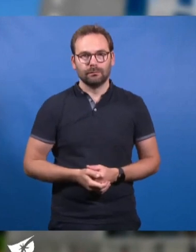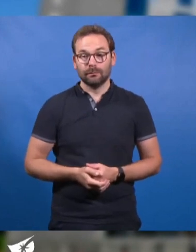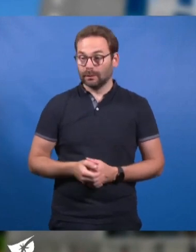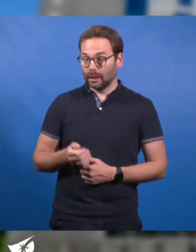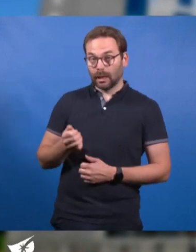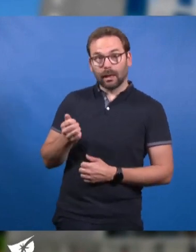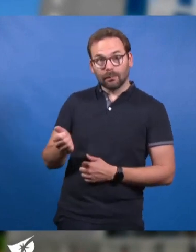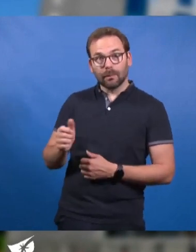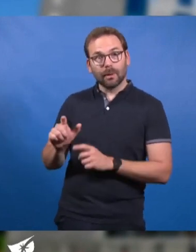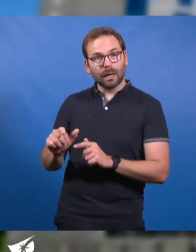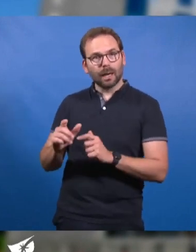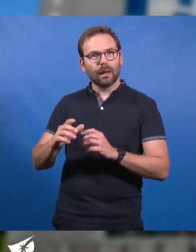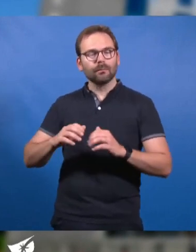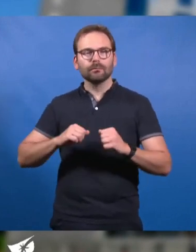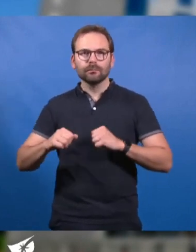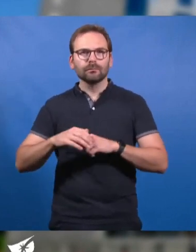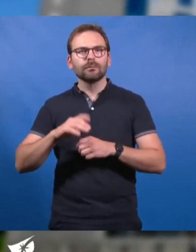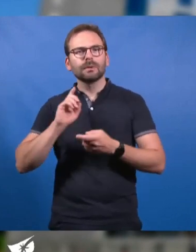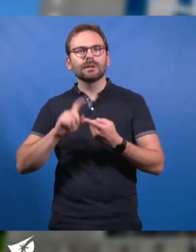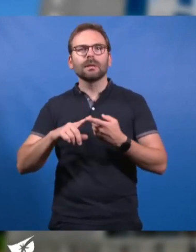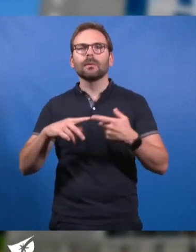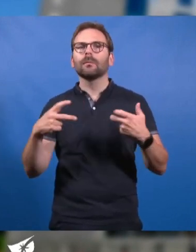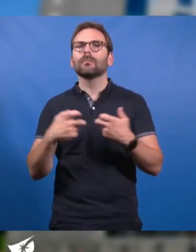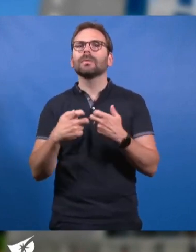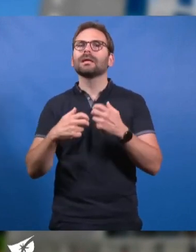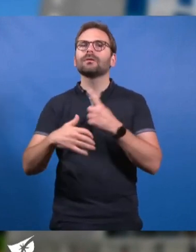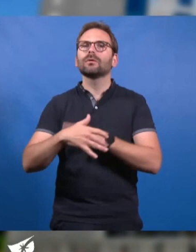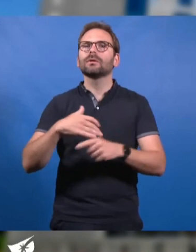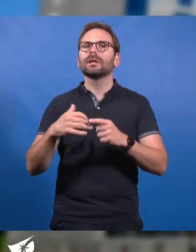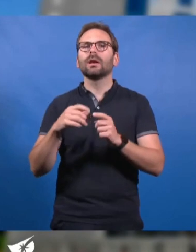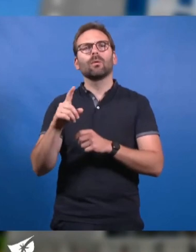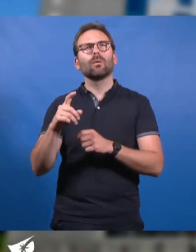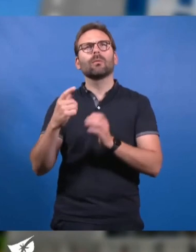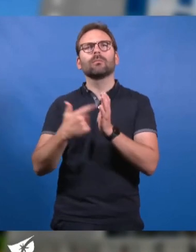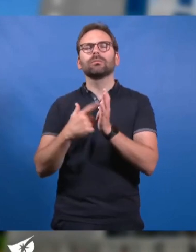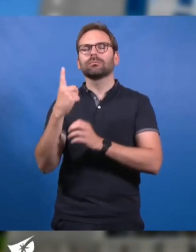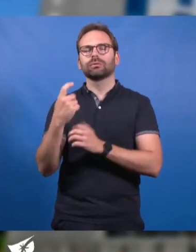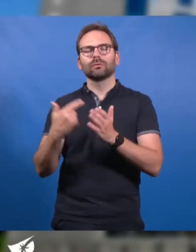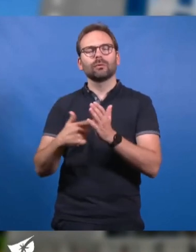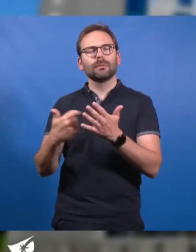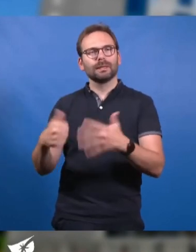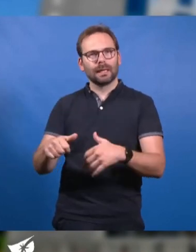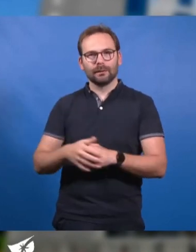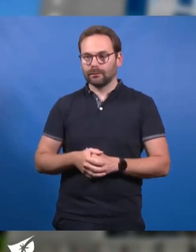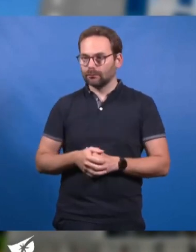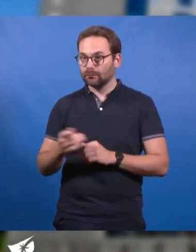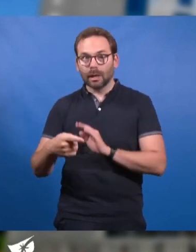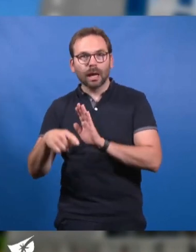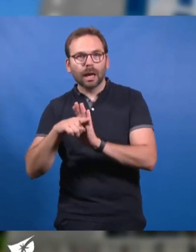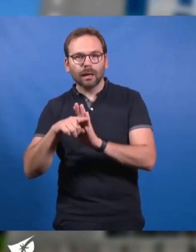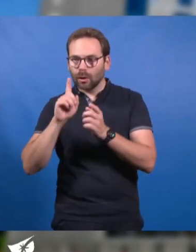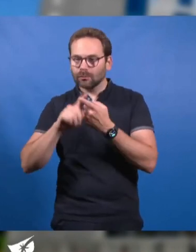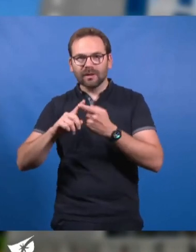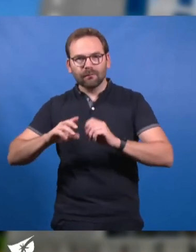qu'elle a notamment porté et mis en œuvre la tarification sociale de l'eau à partir de 2016. Pour elle, cette mesure, c'était du concret